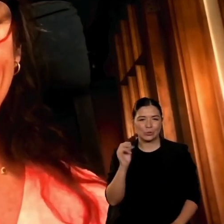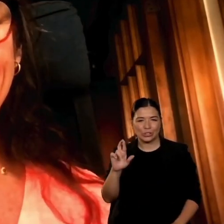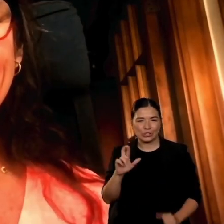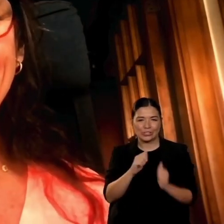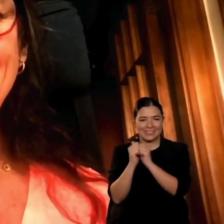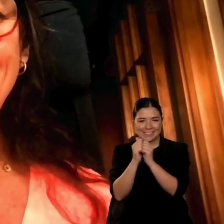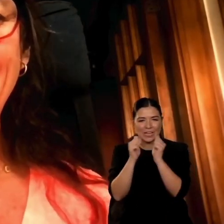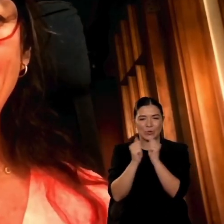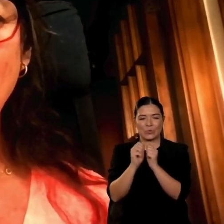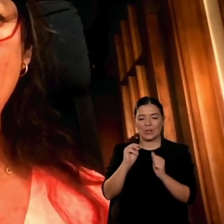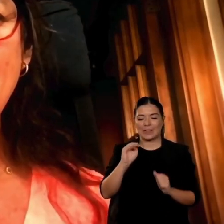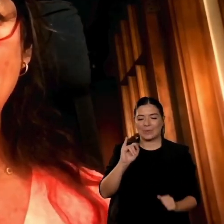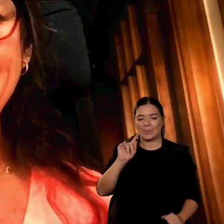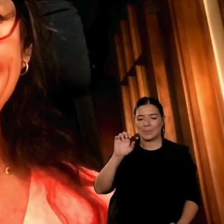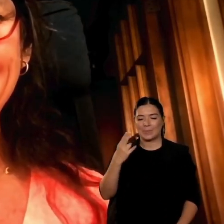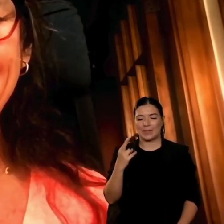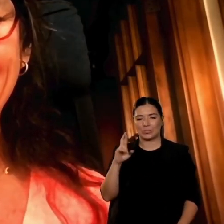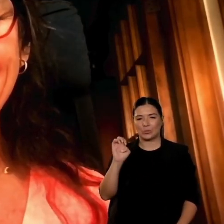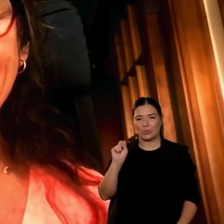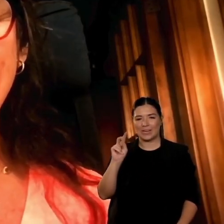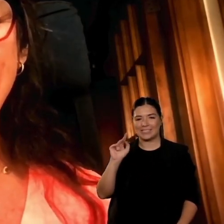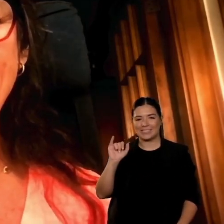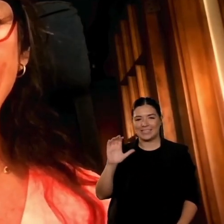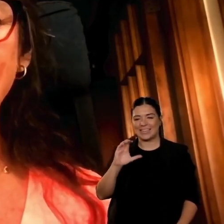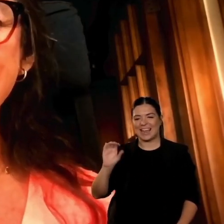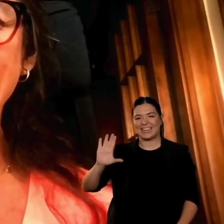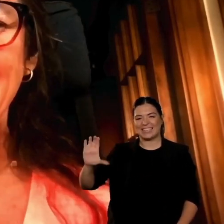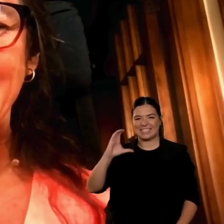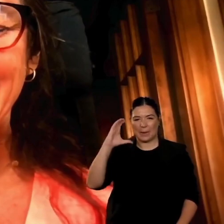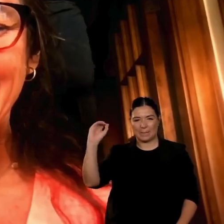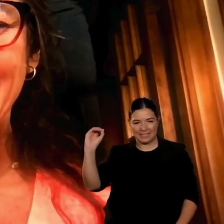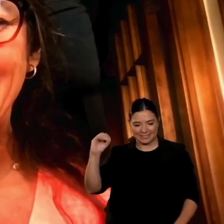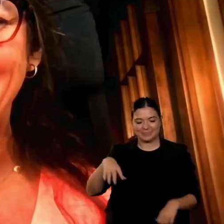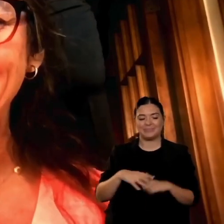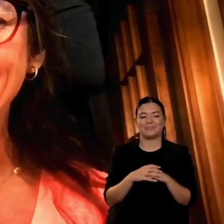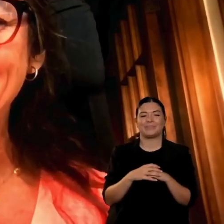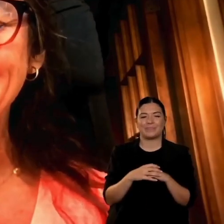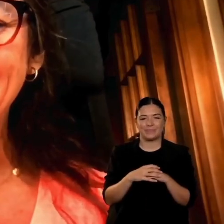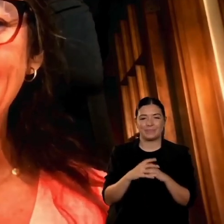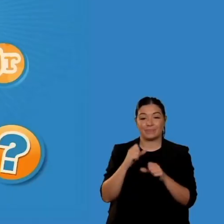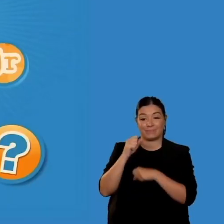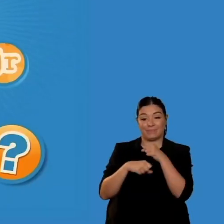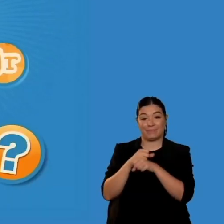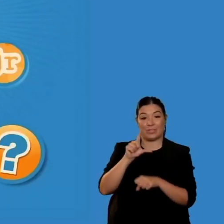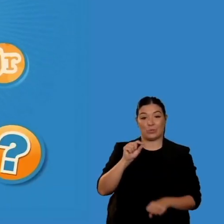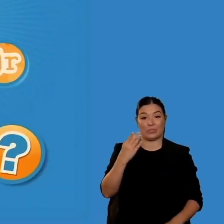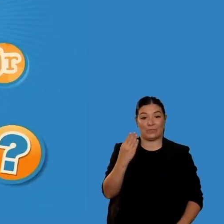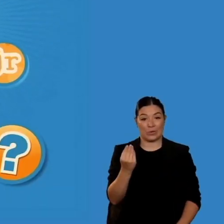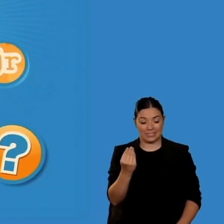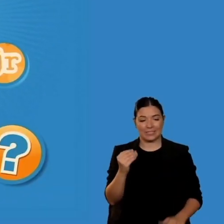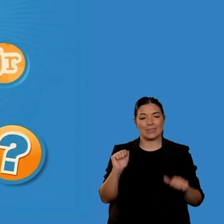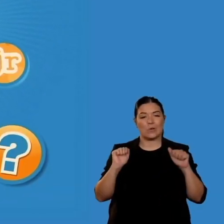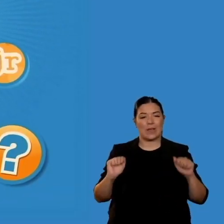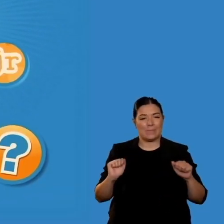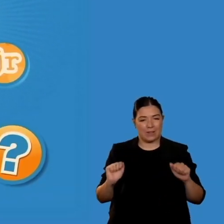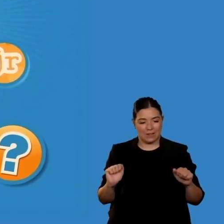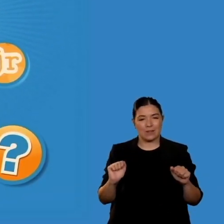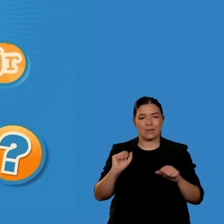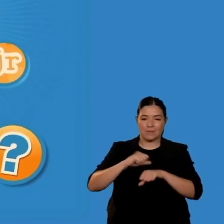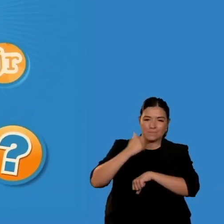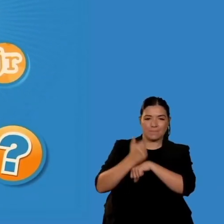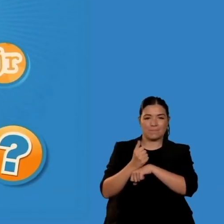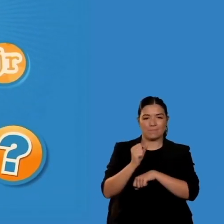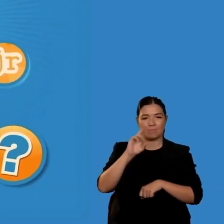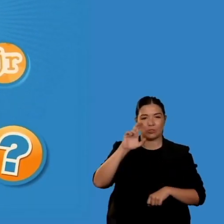Scratch Junior è disegnato per bambini piccoli da 5 a 7 anni. Adesso abbiamo